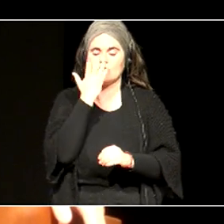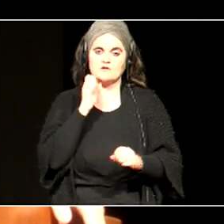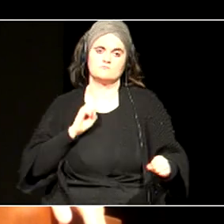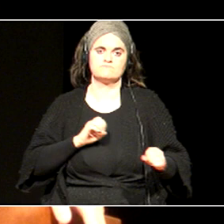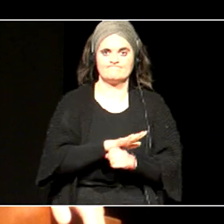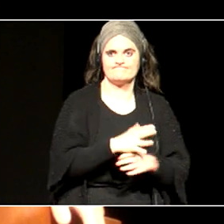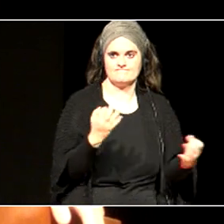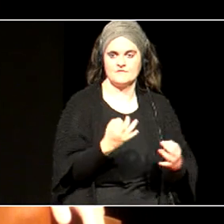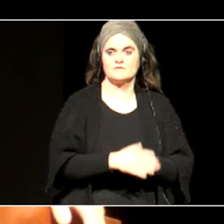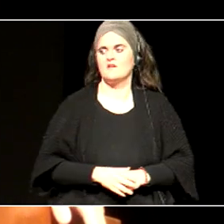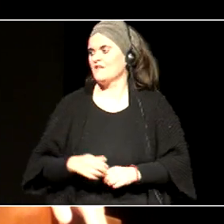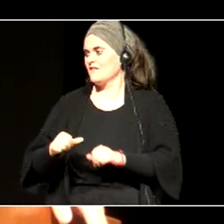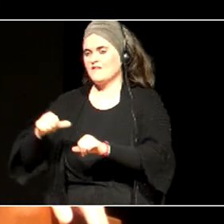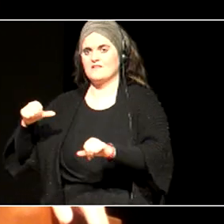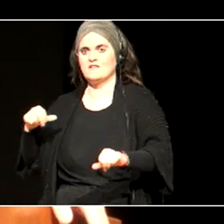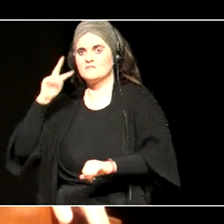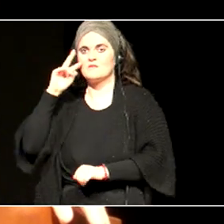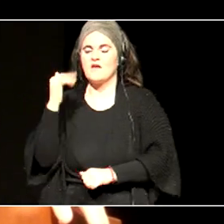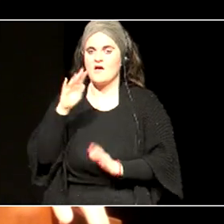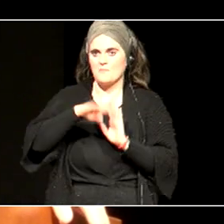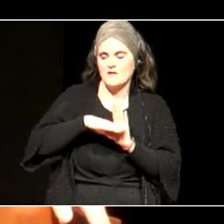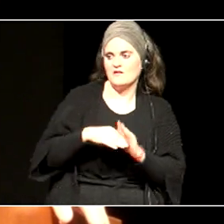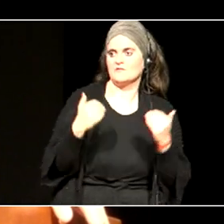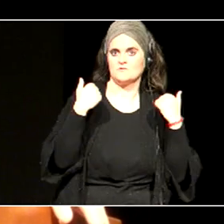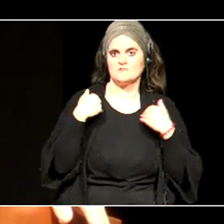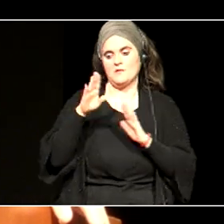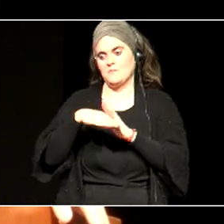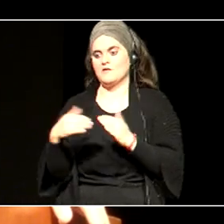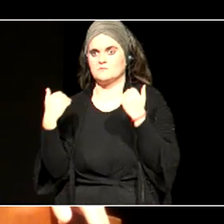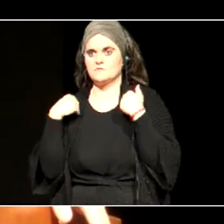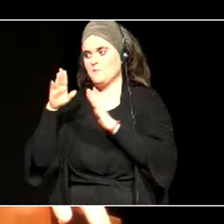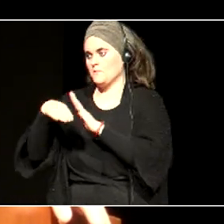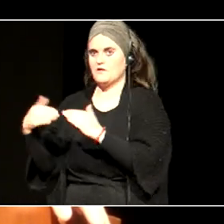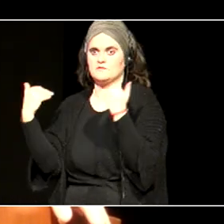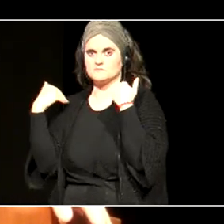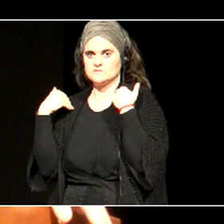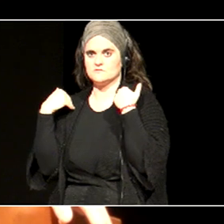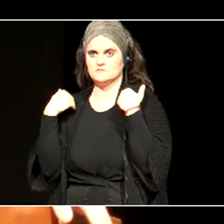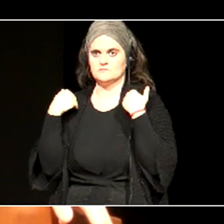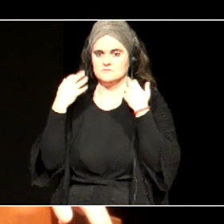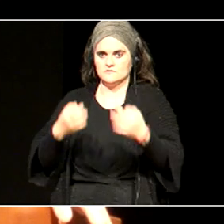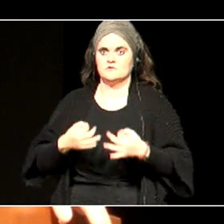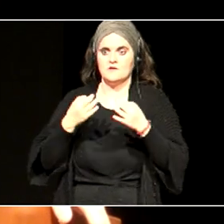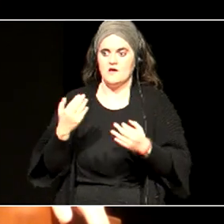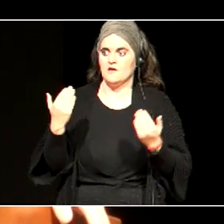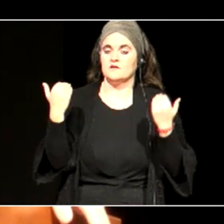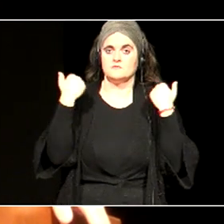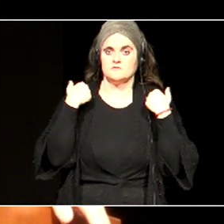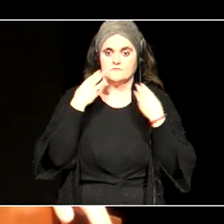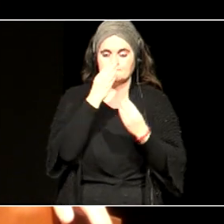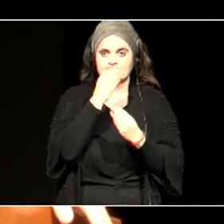urte takoa, plan bat, arduradun bat, plan bat, arduradun bat, plan bat, arduradun bat, arduraduna, dezagertzen da,